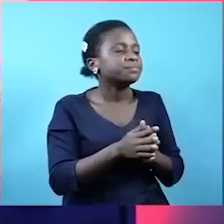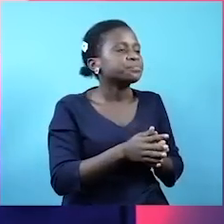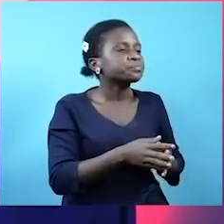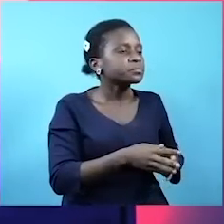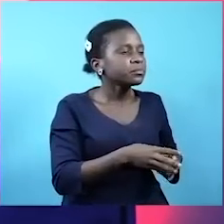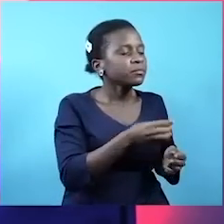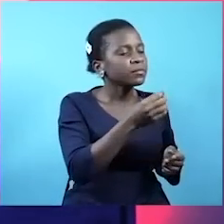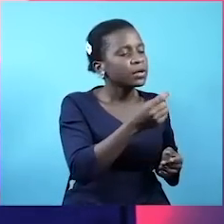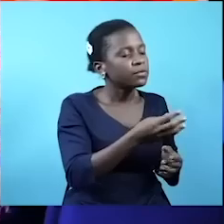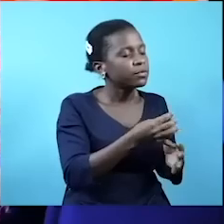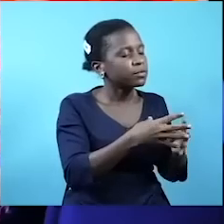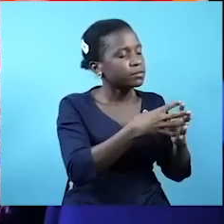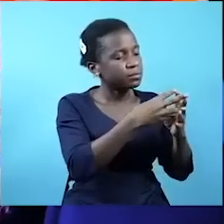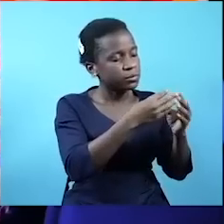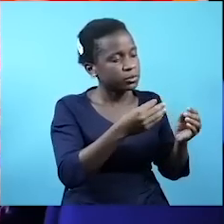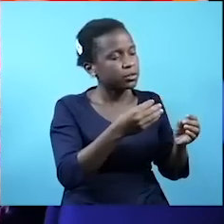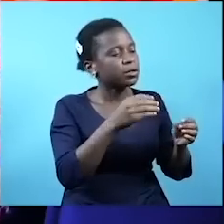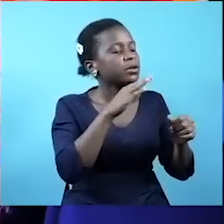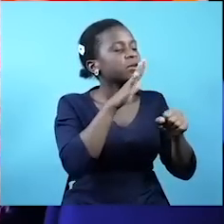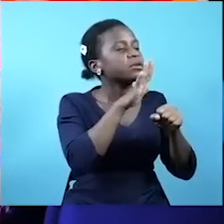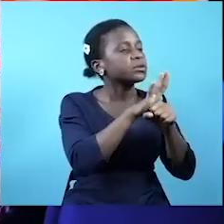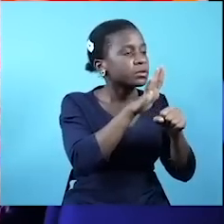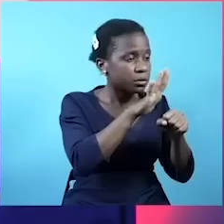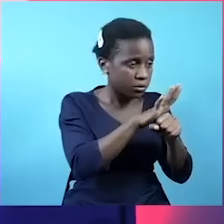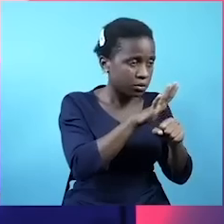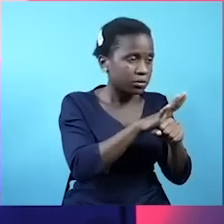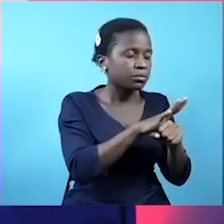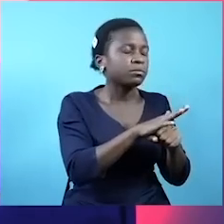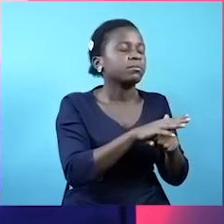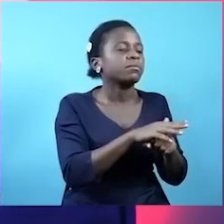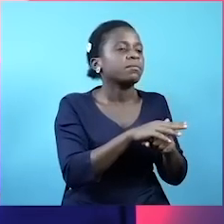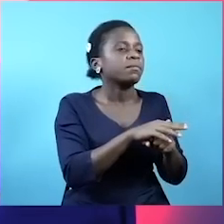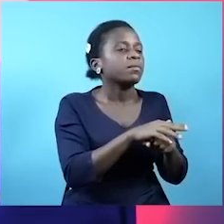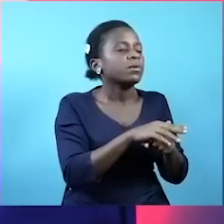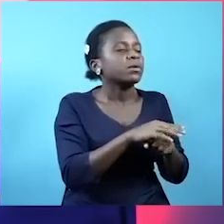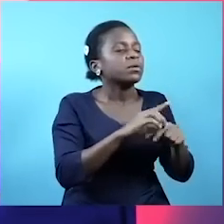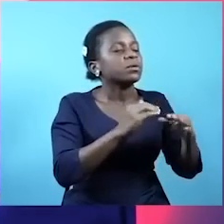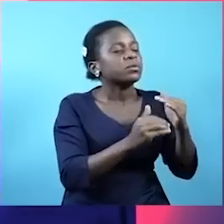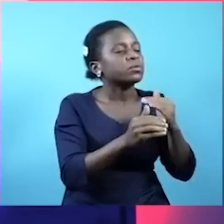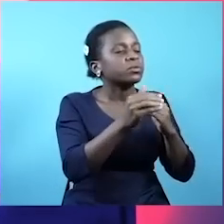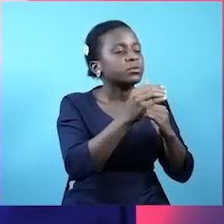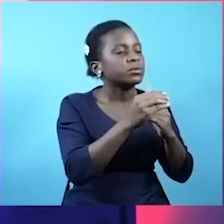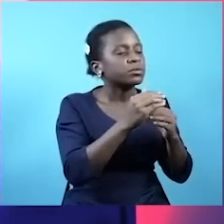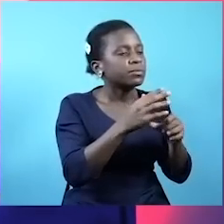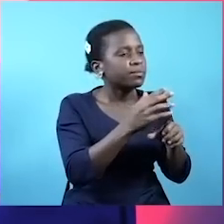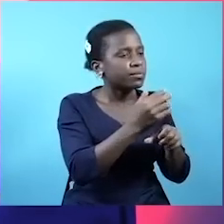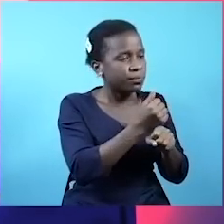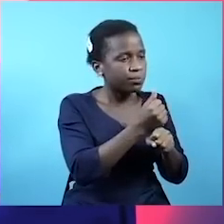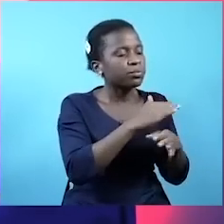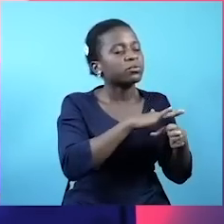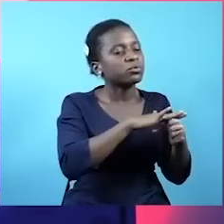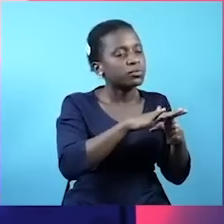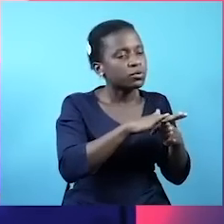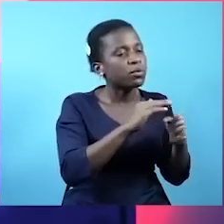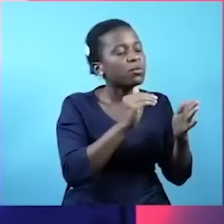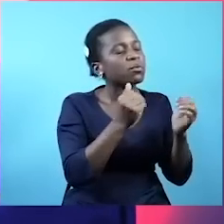potea kwa sababu ya kuwa nakatima mbovu. Ni nyingi ino. Kuliko feather mbazo zaneza kunipata. Kuliko.